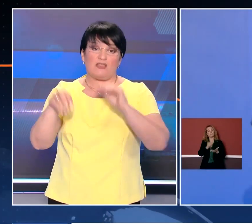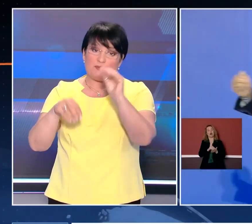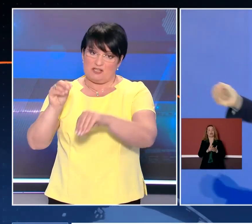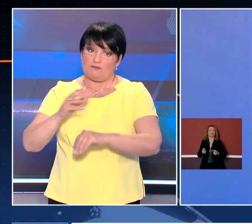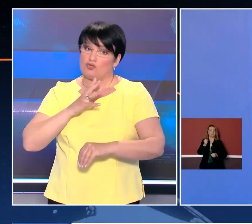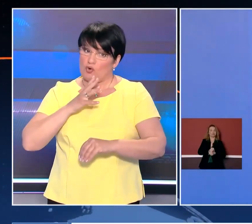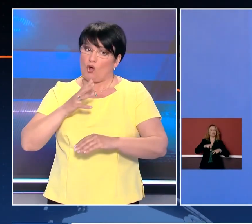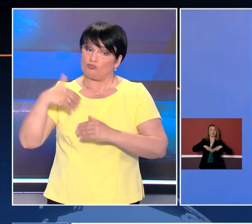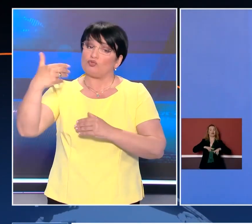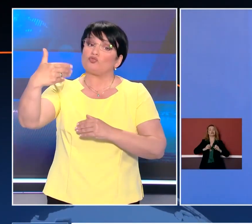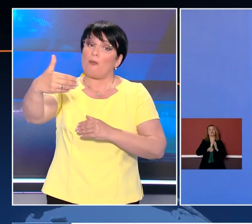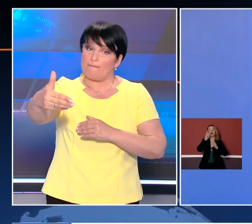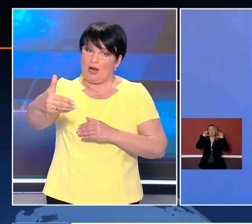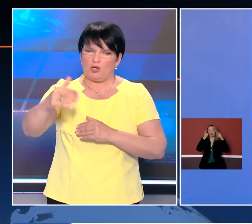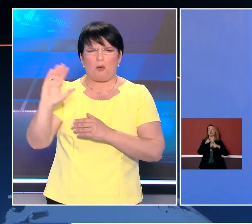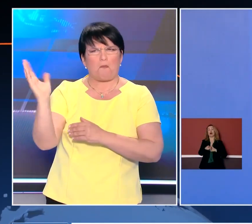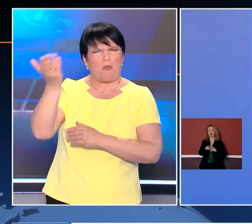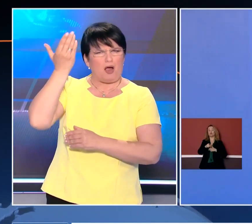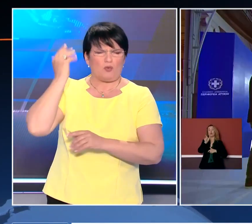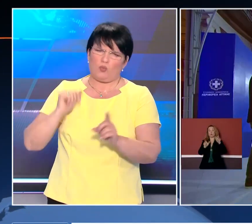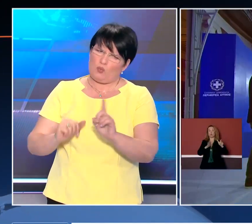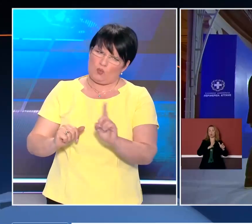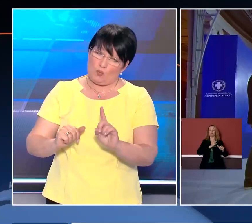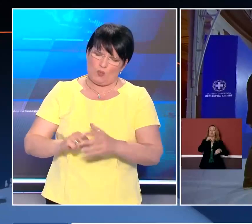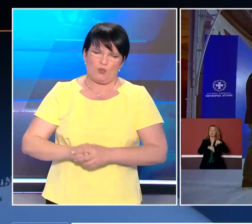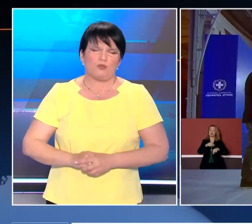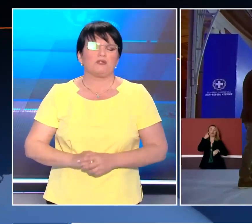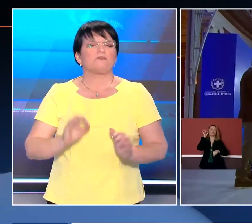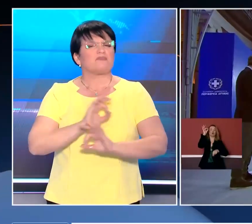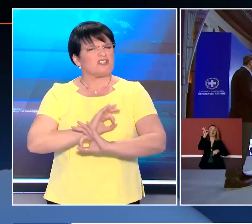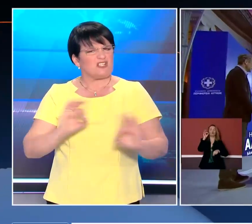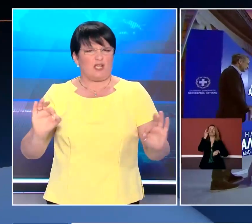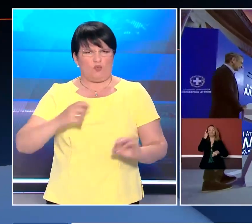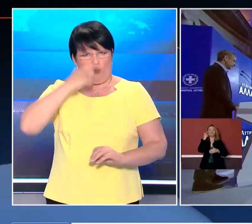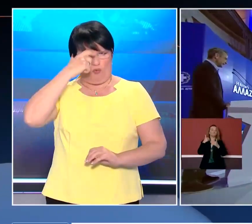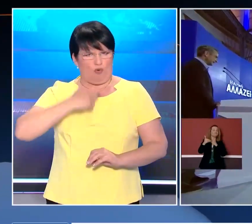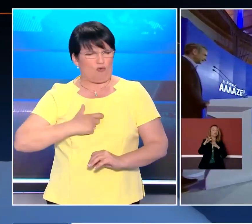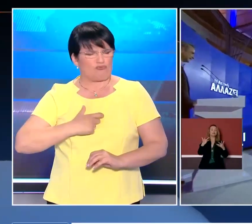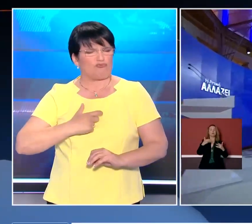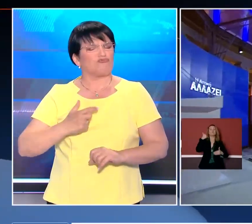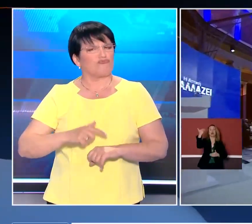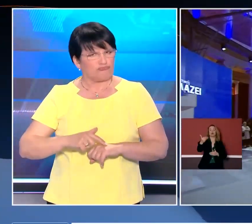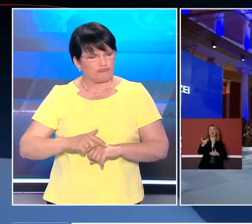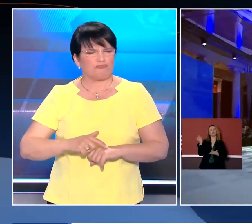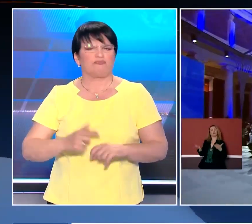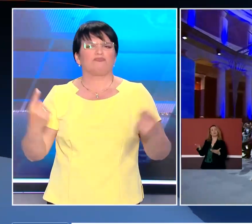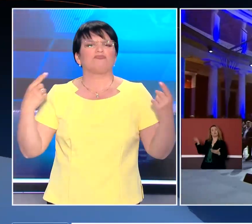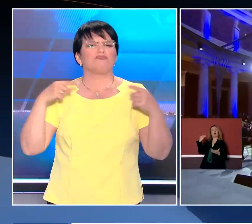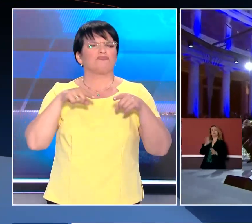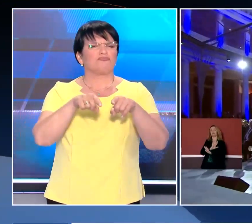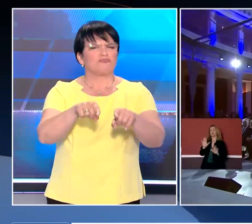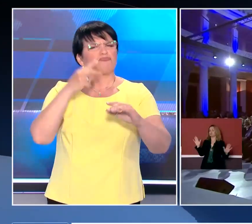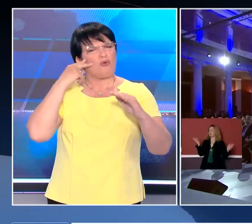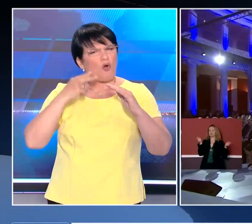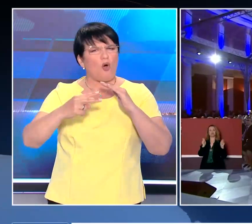πολίτες για το μέλλον, όχι για το παρελθόν, είμαι σίγουρος ότι θα έρθει να συμπέσει με το